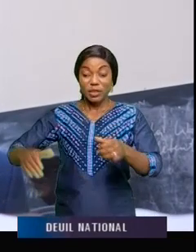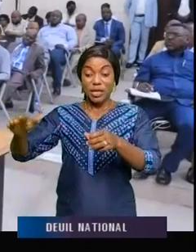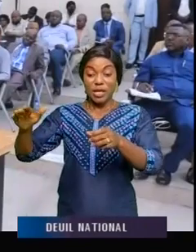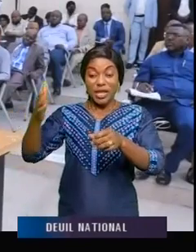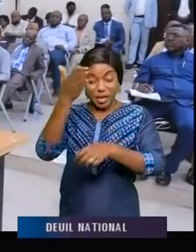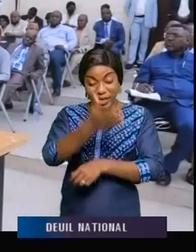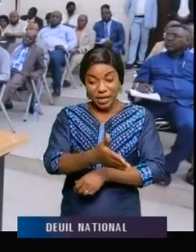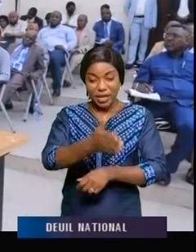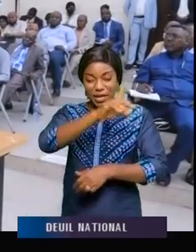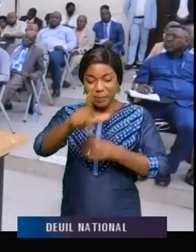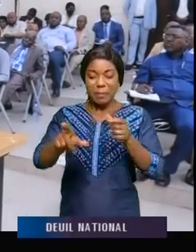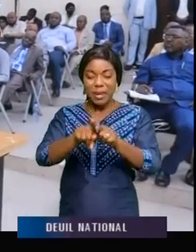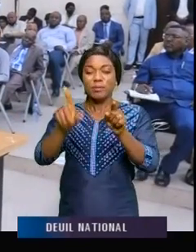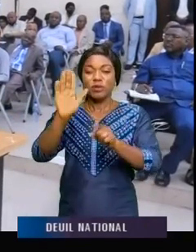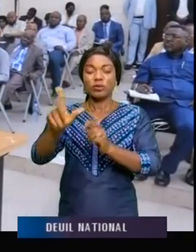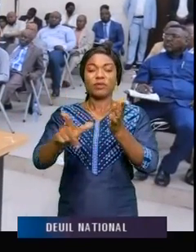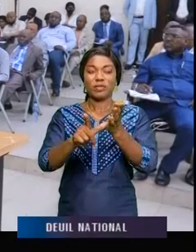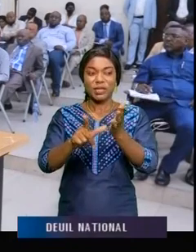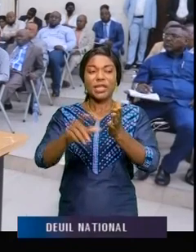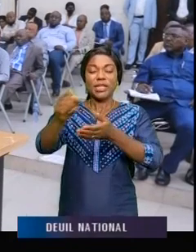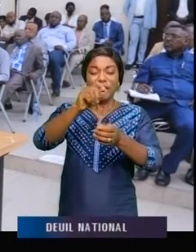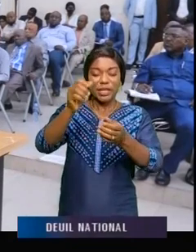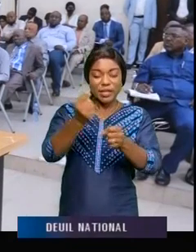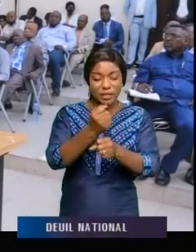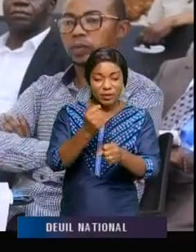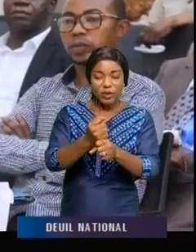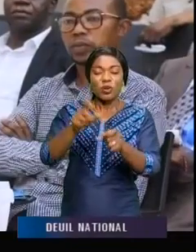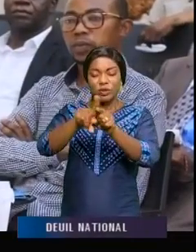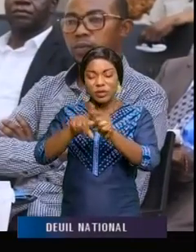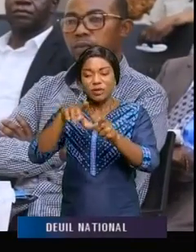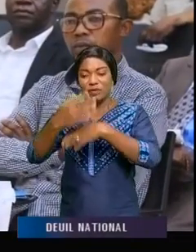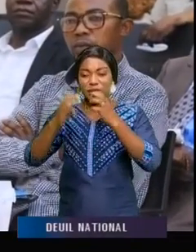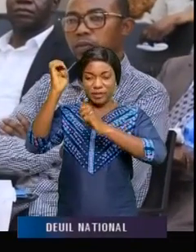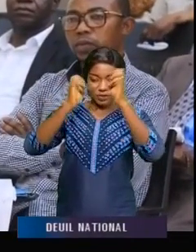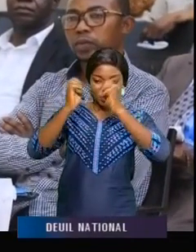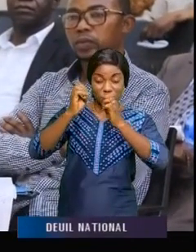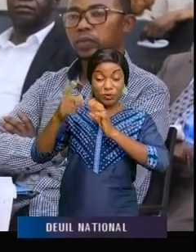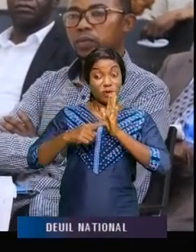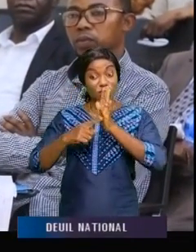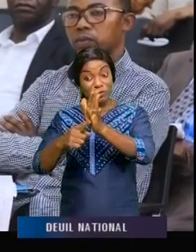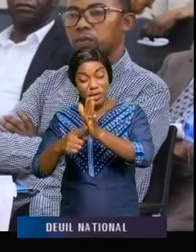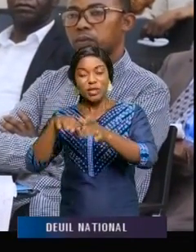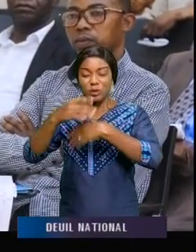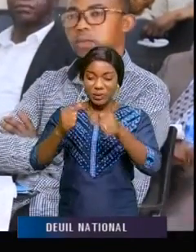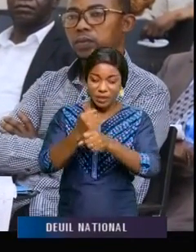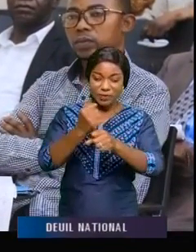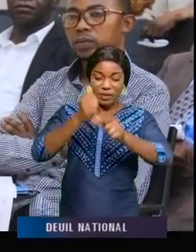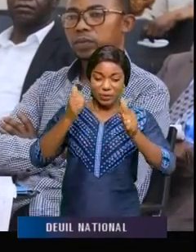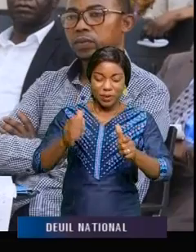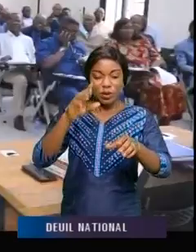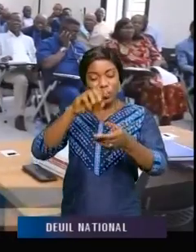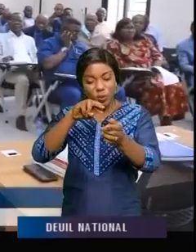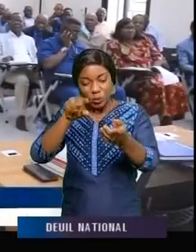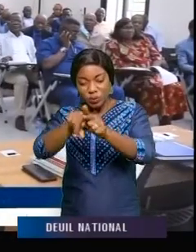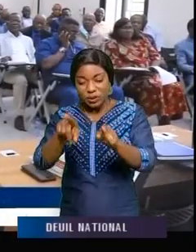de la ville. Ces travaux seront sanctionnés par une évaluation qui donnera lieu à la prestation de serment comme